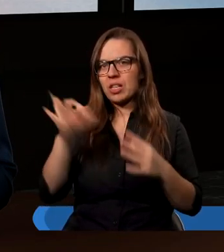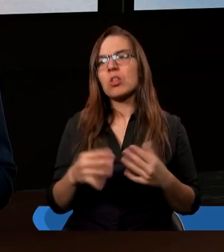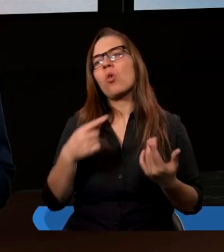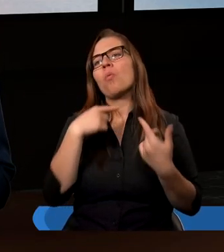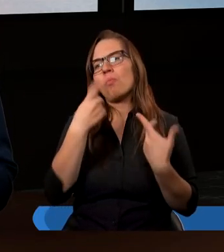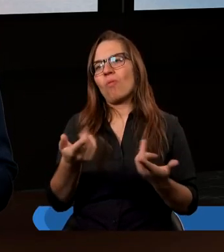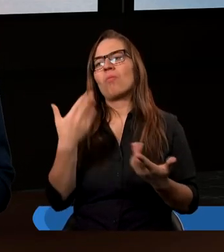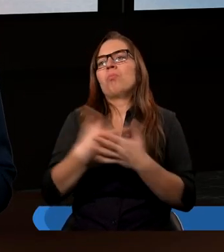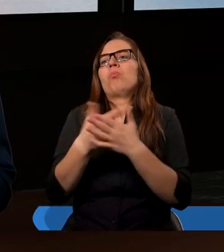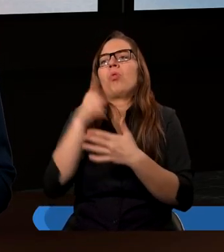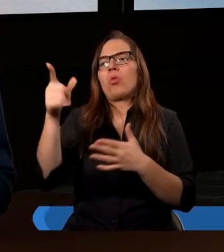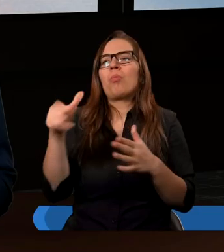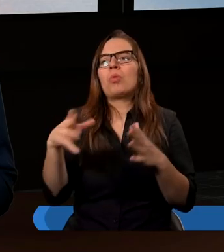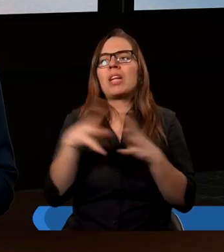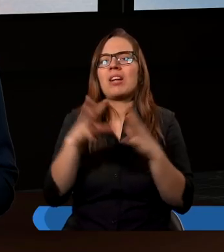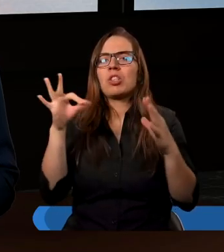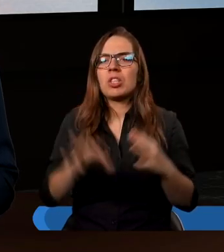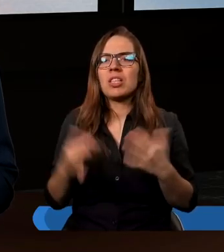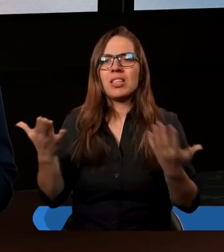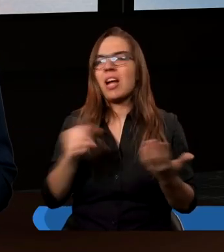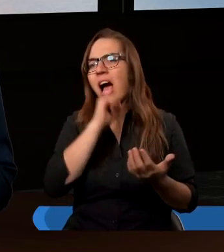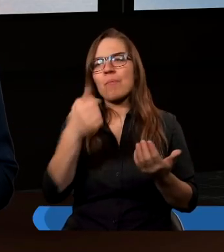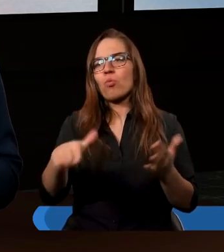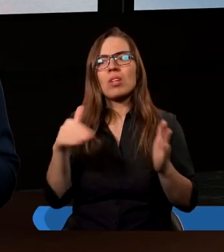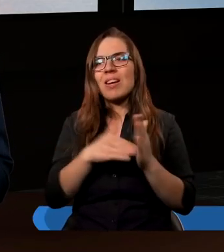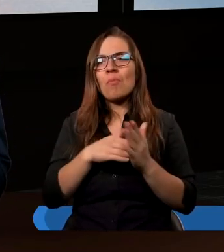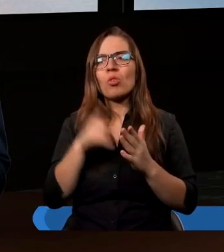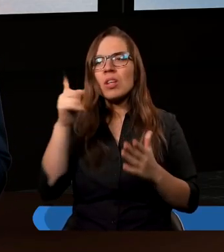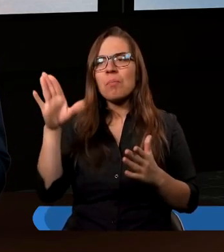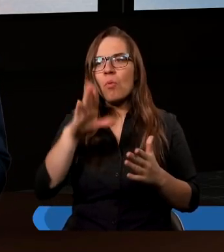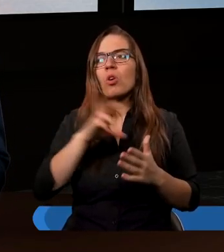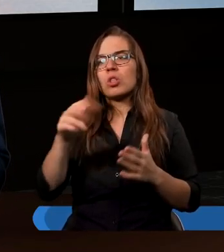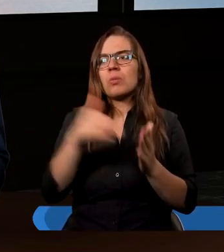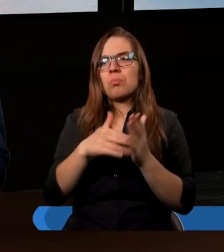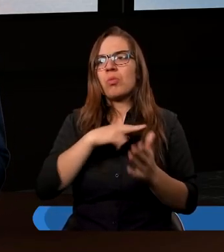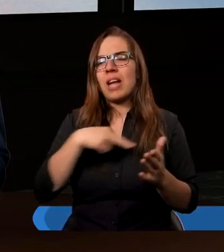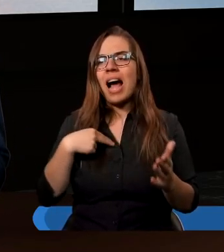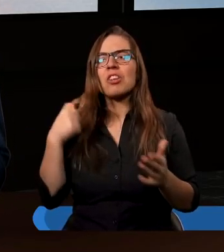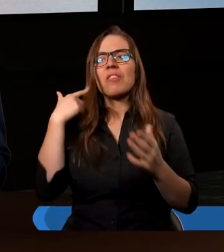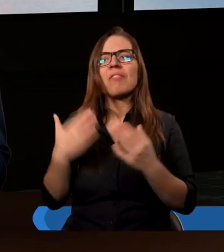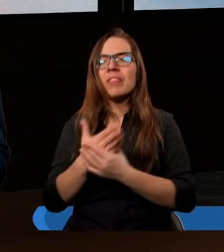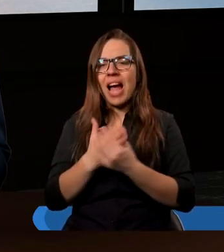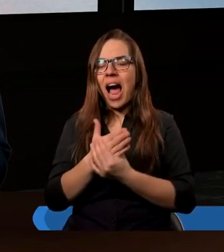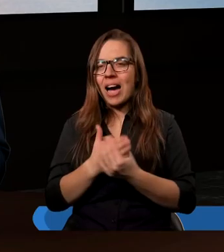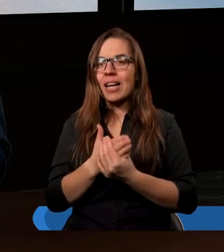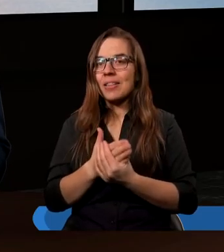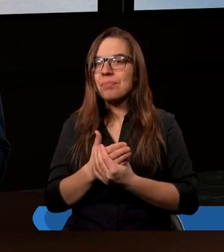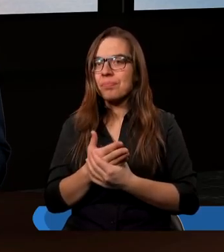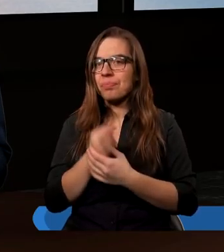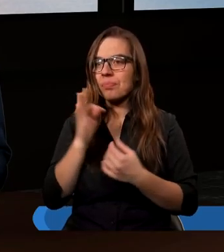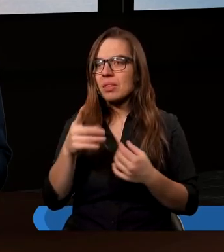Umówmy się, no po co mu ta dziesięcina? Potrzebuje naszej wiary. Absolutnie nie. I czy potrzebuje naszej wiary? On chce,